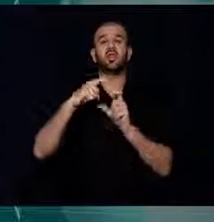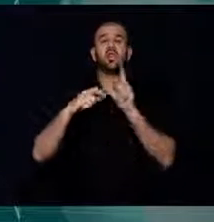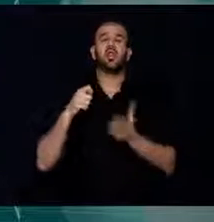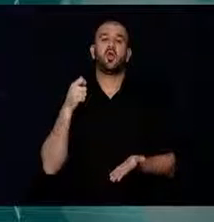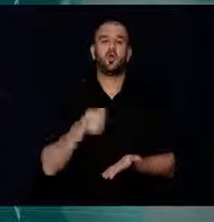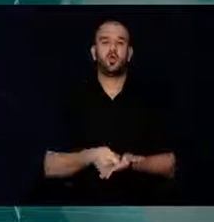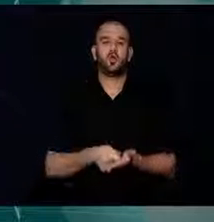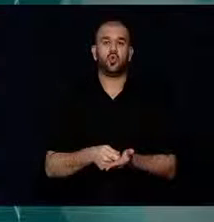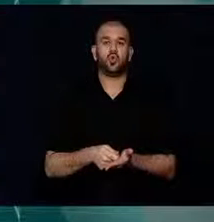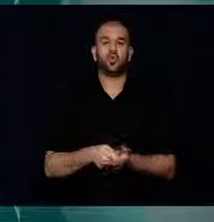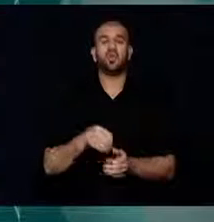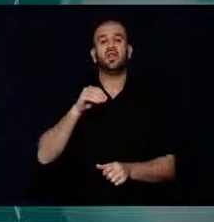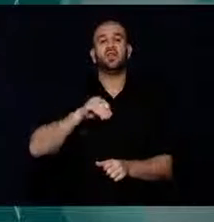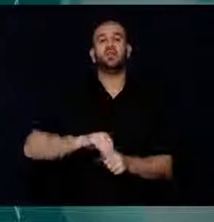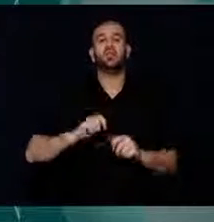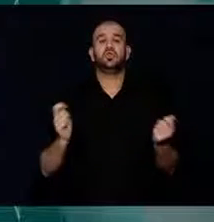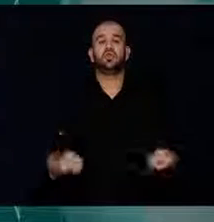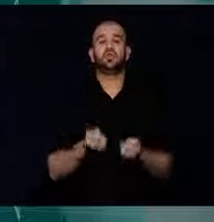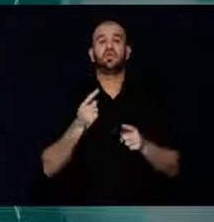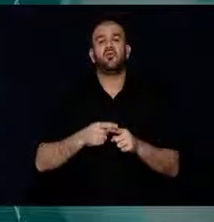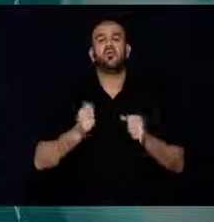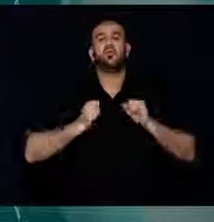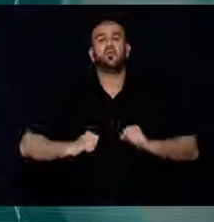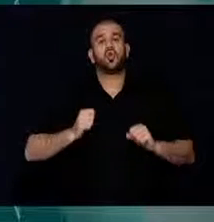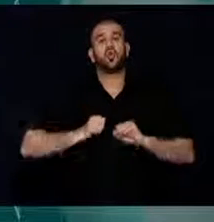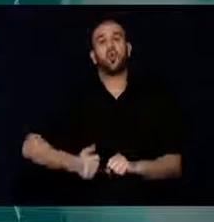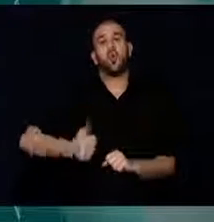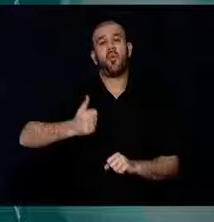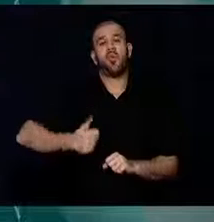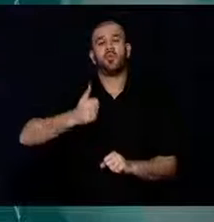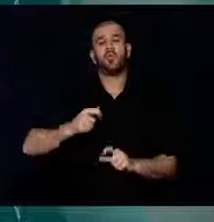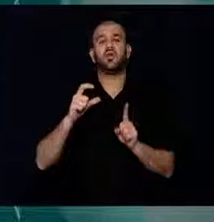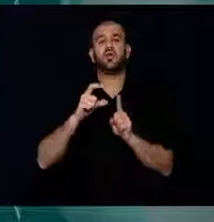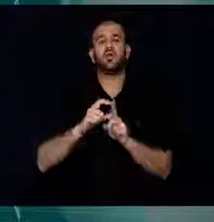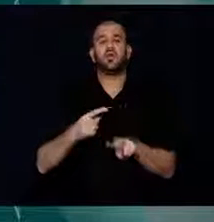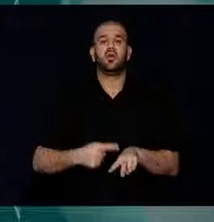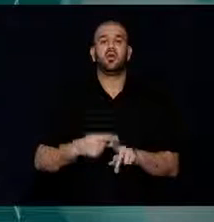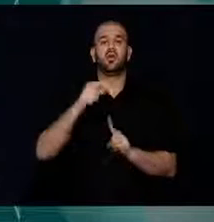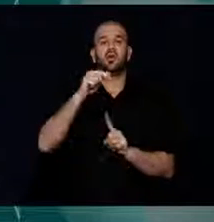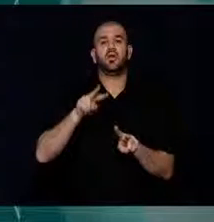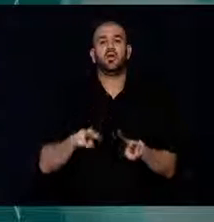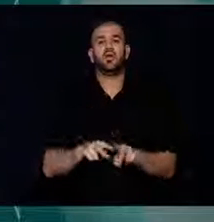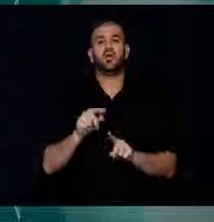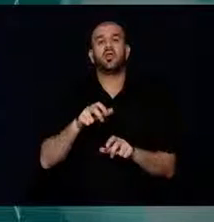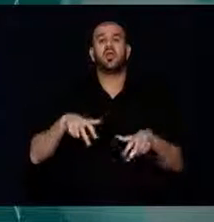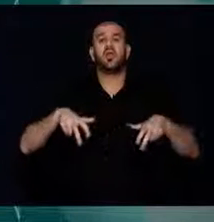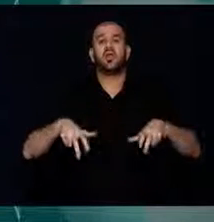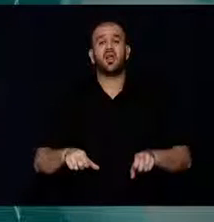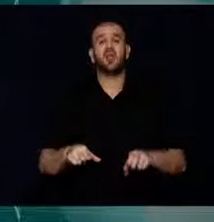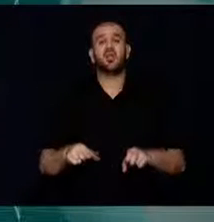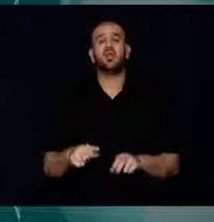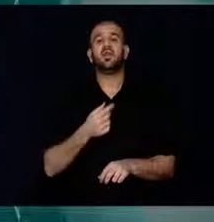Çalışma Bakanlığı daimi ikamet izni başvurularının büyük çoğunluğunun,